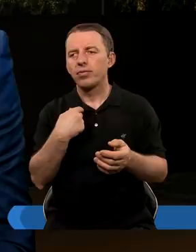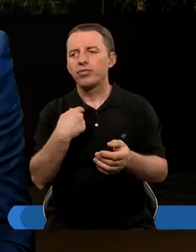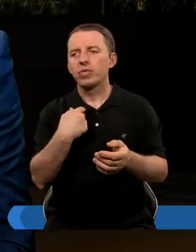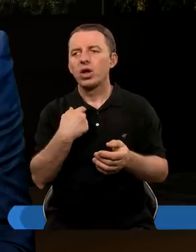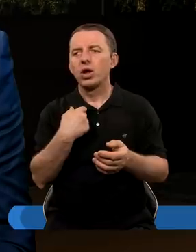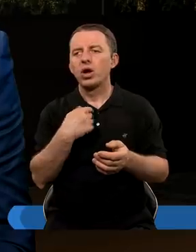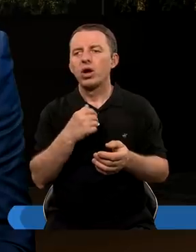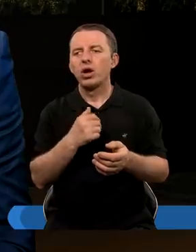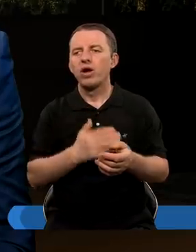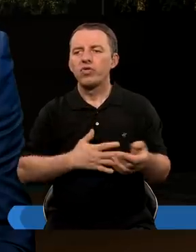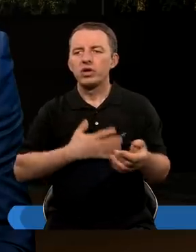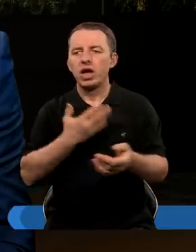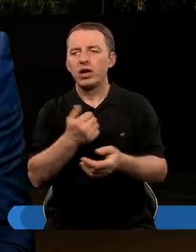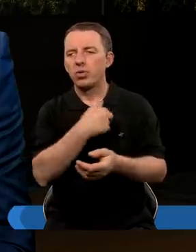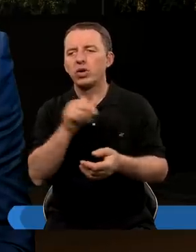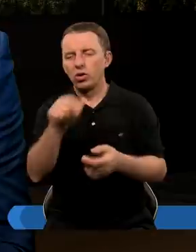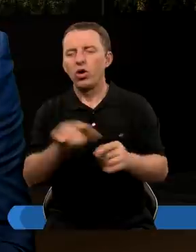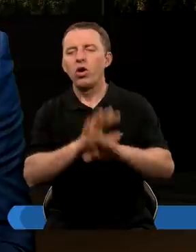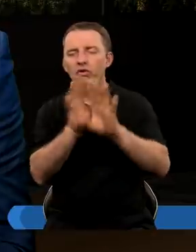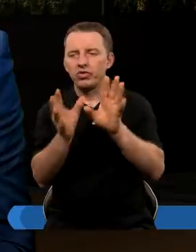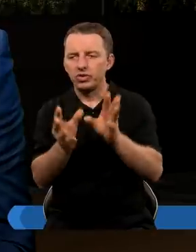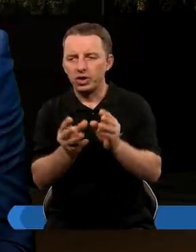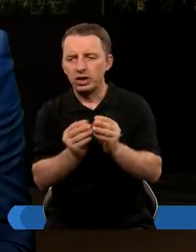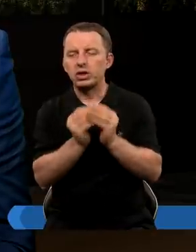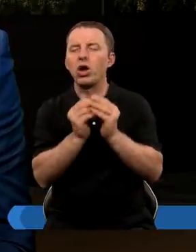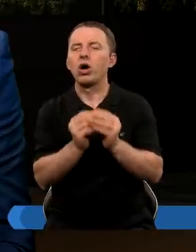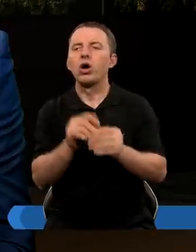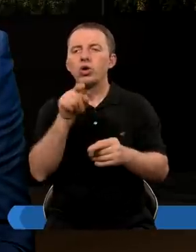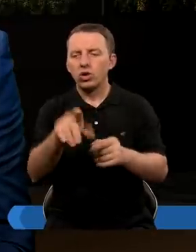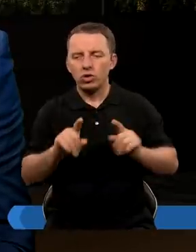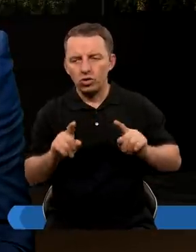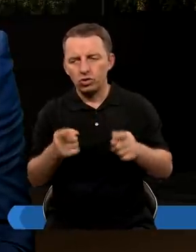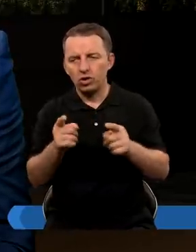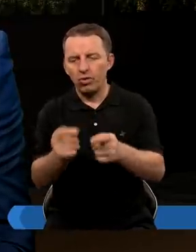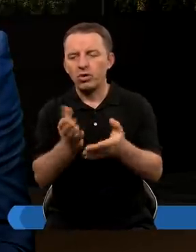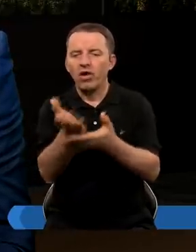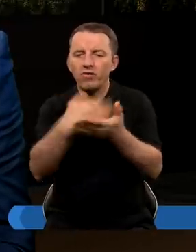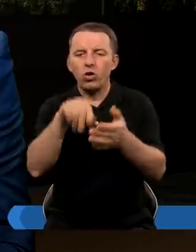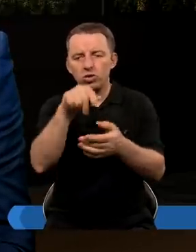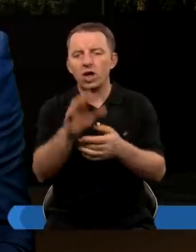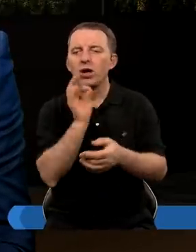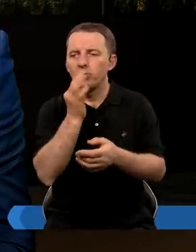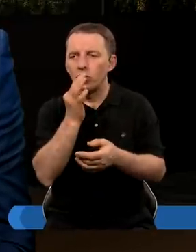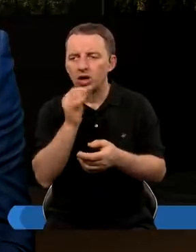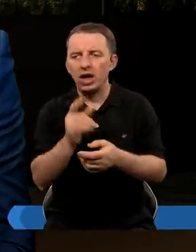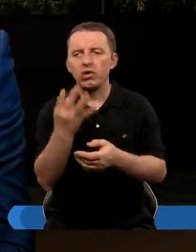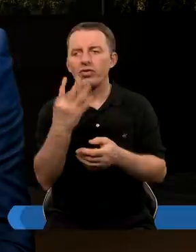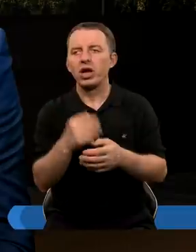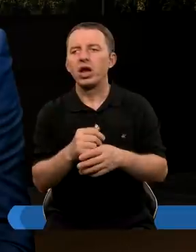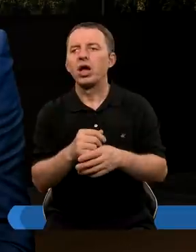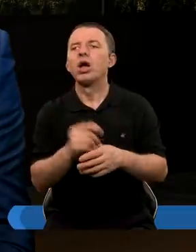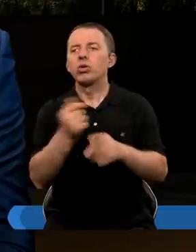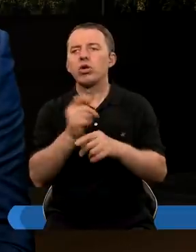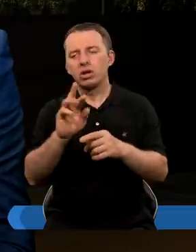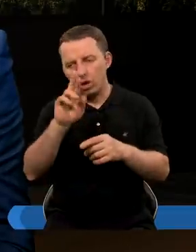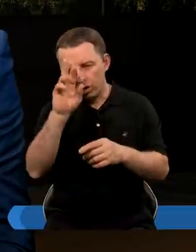to wszystko, co się działo wokół nich, oni w